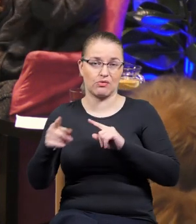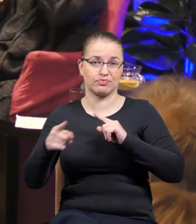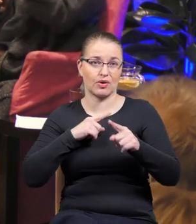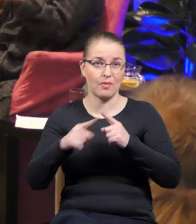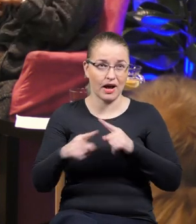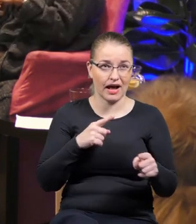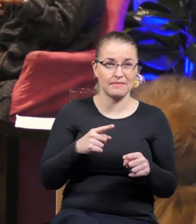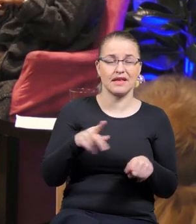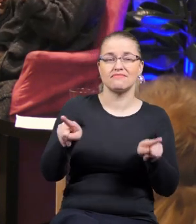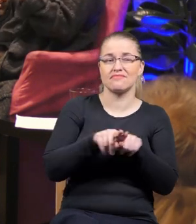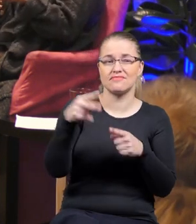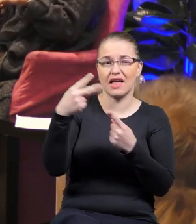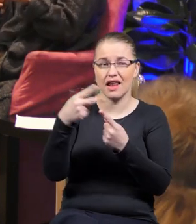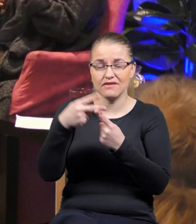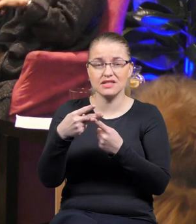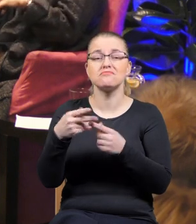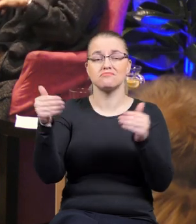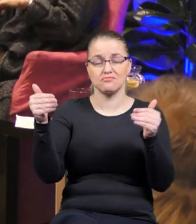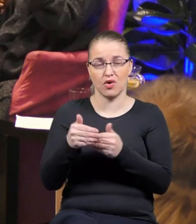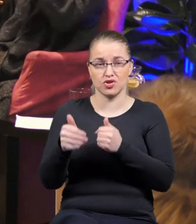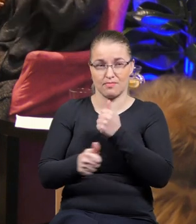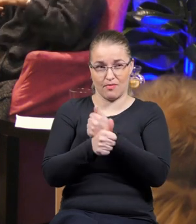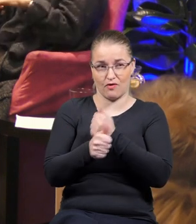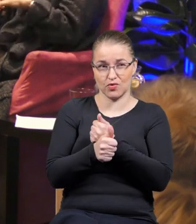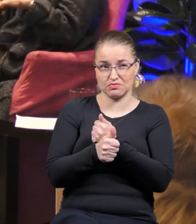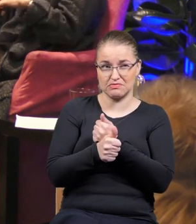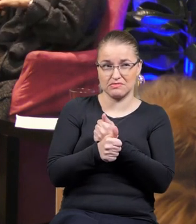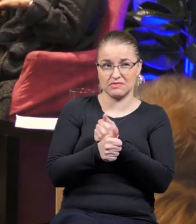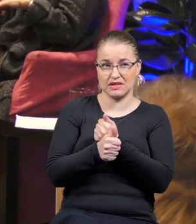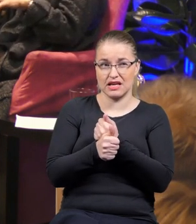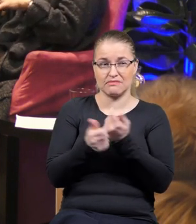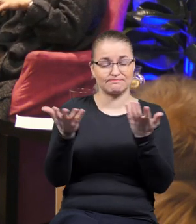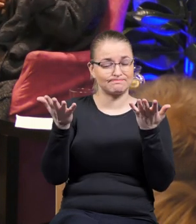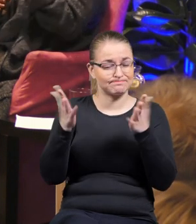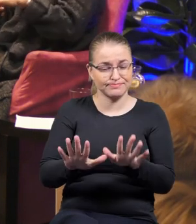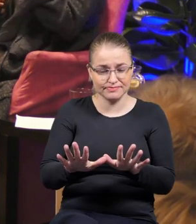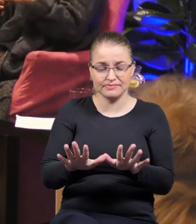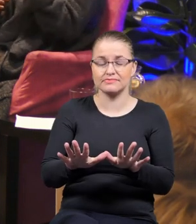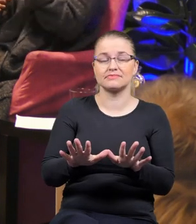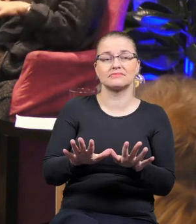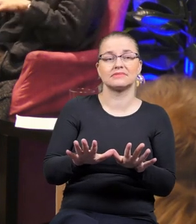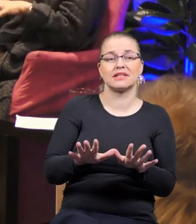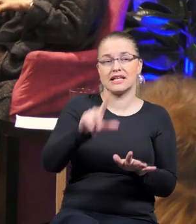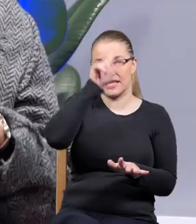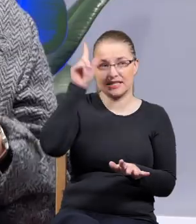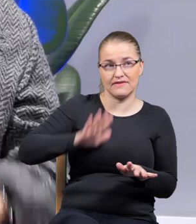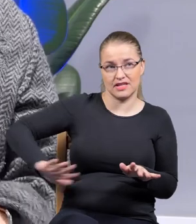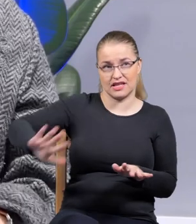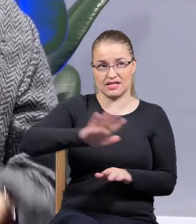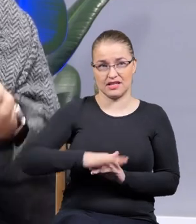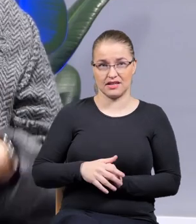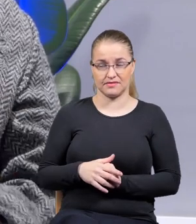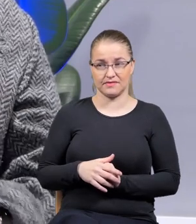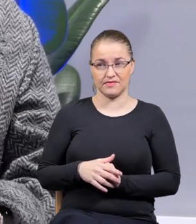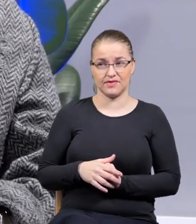propagandą i mediami, jest w stanie doprowadzić do katastrofy cywilizacyjnej. I tak bym dzisiaj definiowała te czasy, w którym